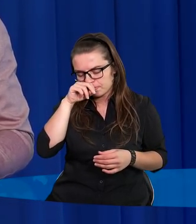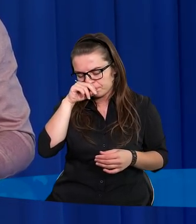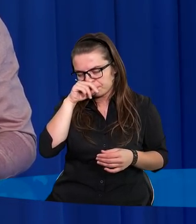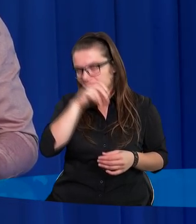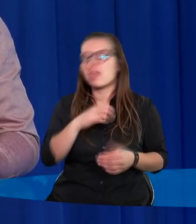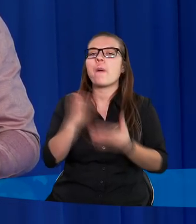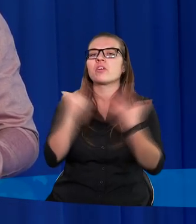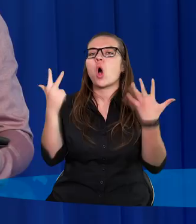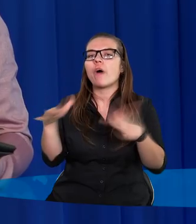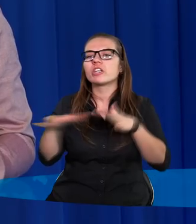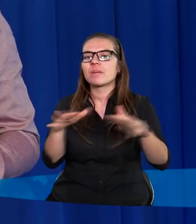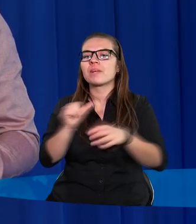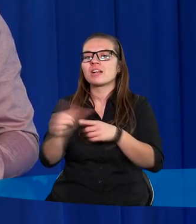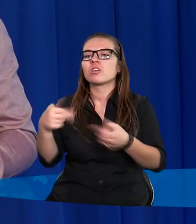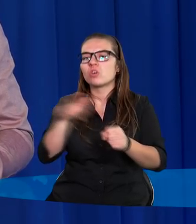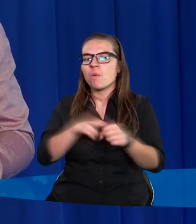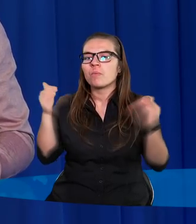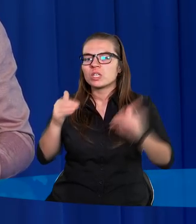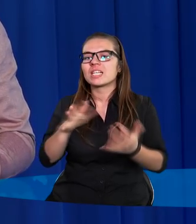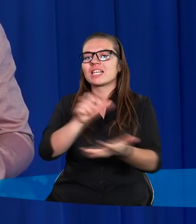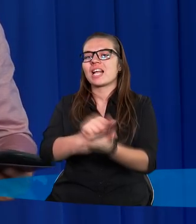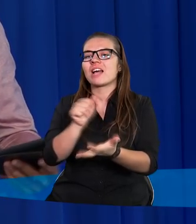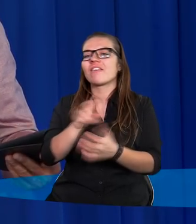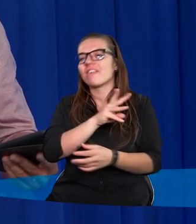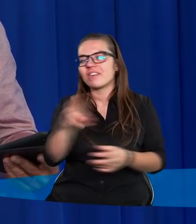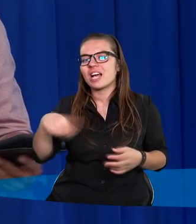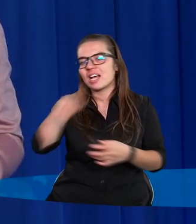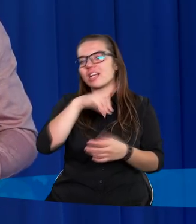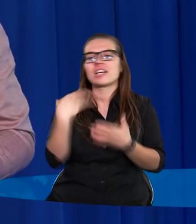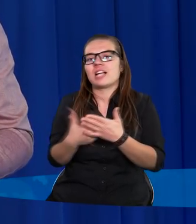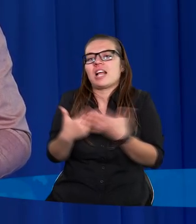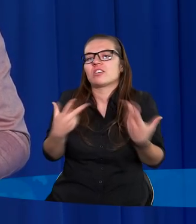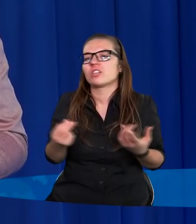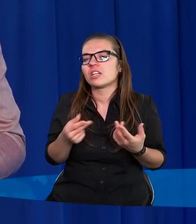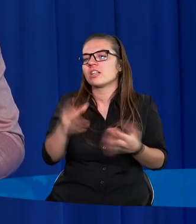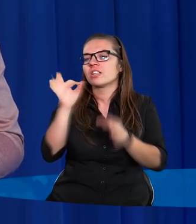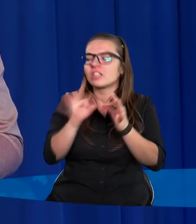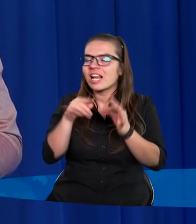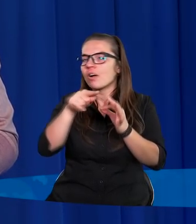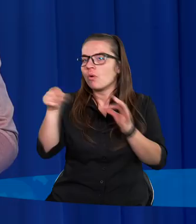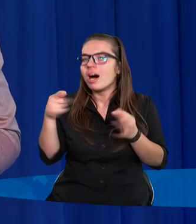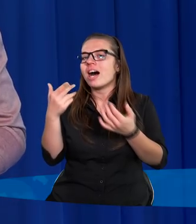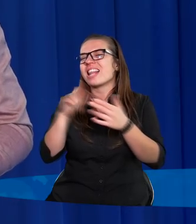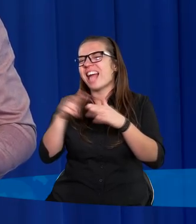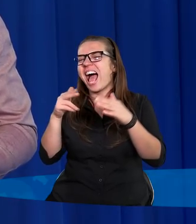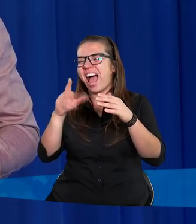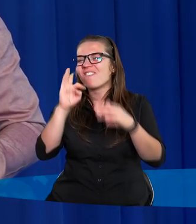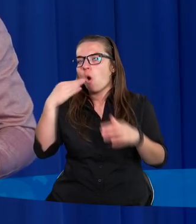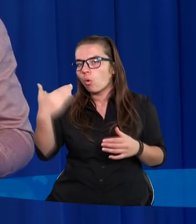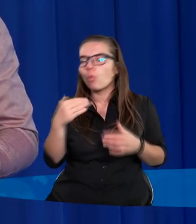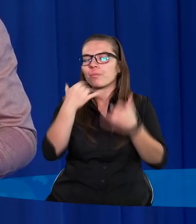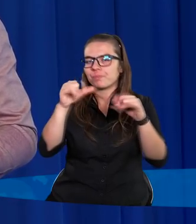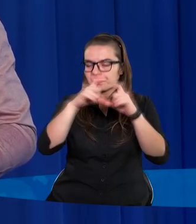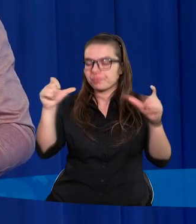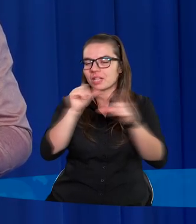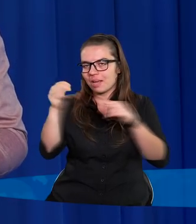osiem miejsc, które możecie zająć wy. Dlaczego nie? Szczegóły też tam i na forum, i na